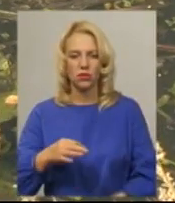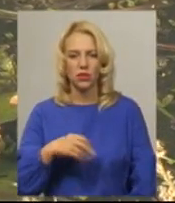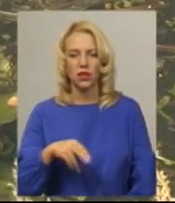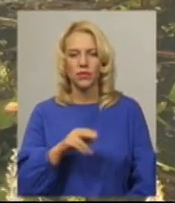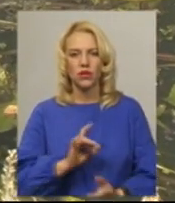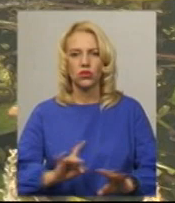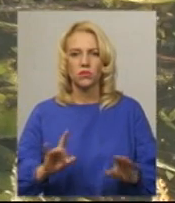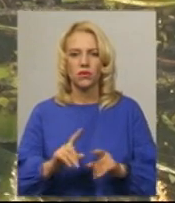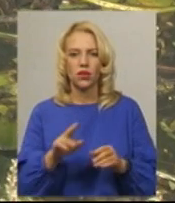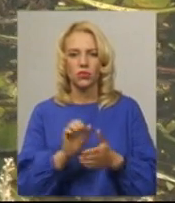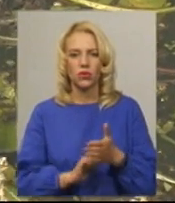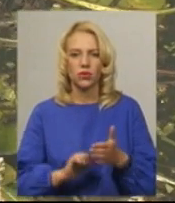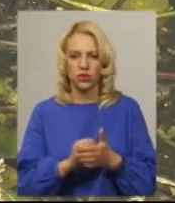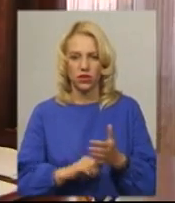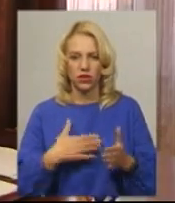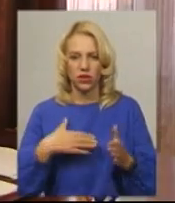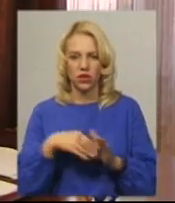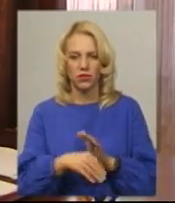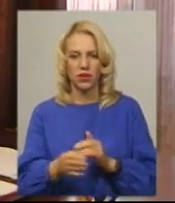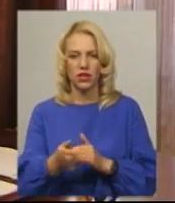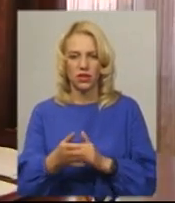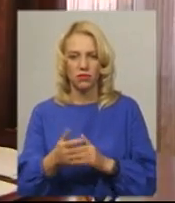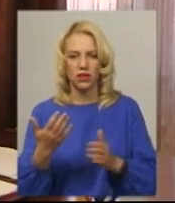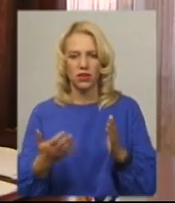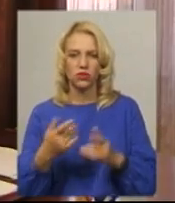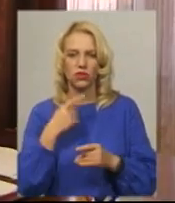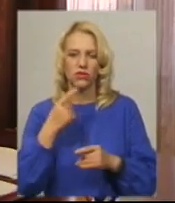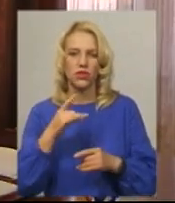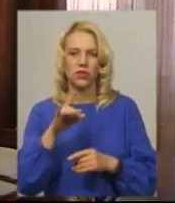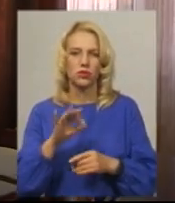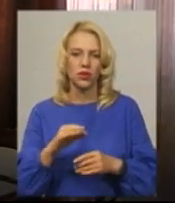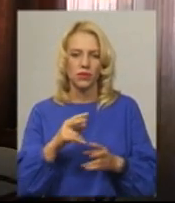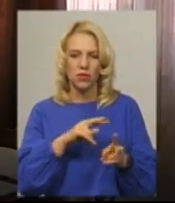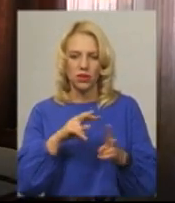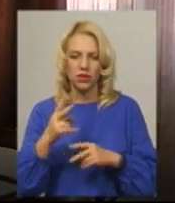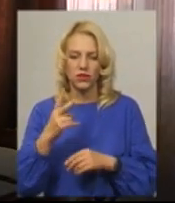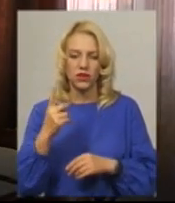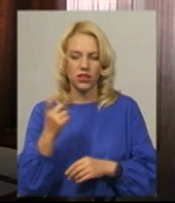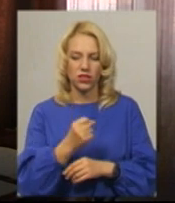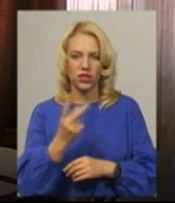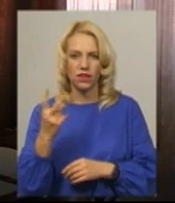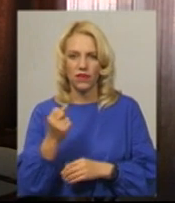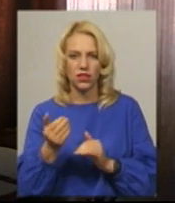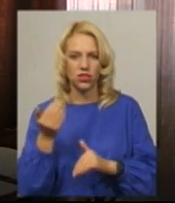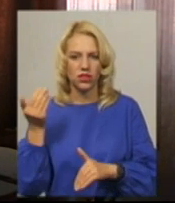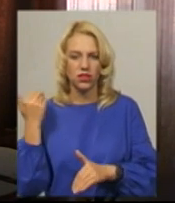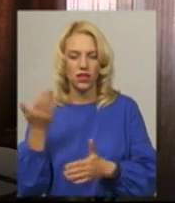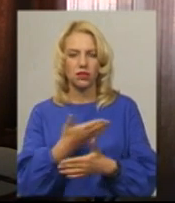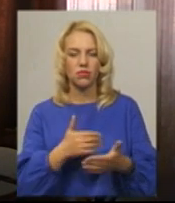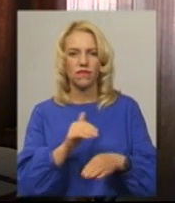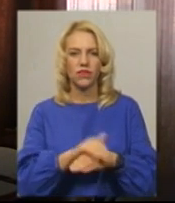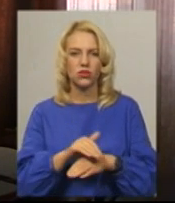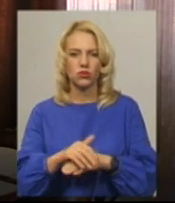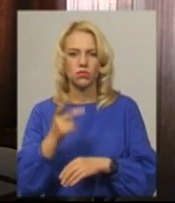Диценко розповів про причини загибелі риби. Якщо порівнювати, наприклад, моніторинг два тижні назад, тижневий моніторинг, ми фіксуємо